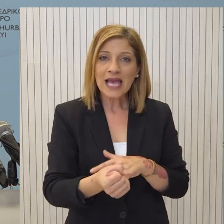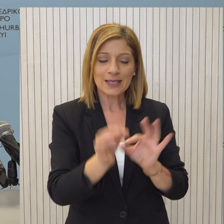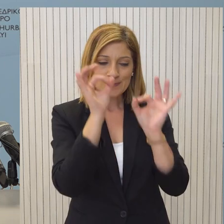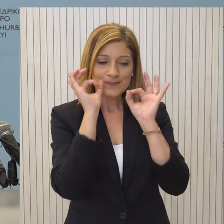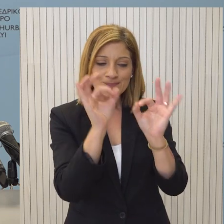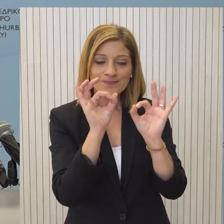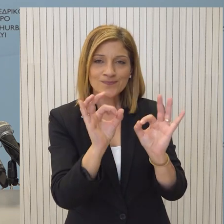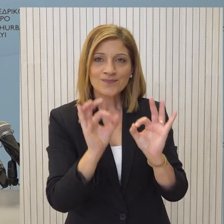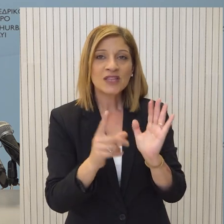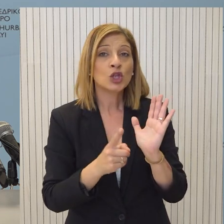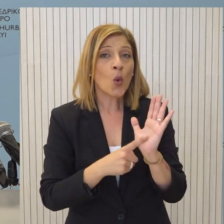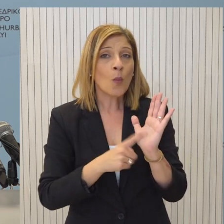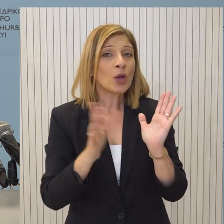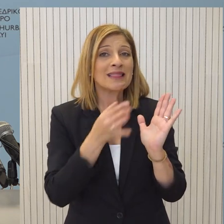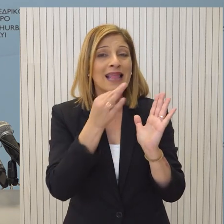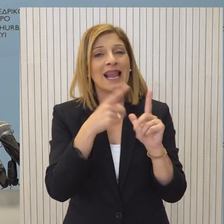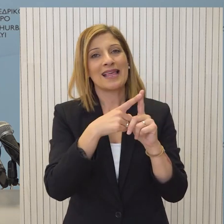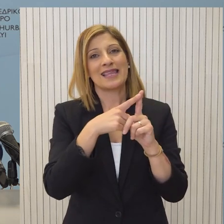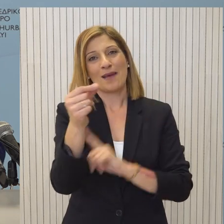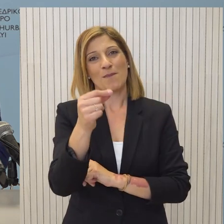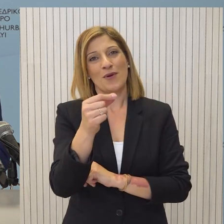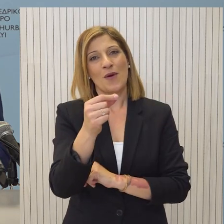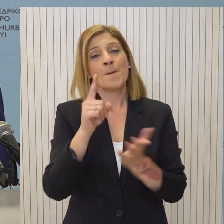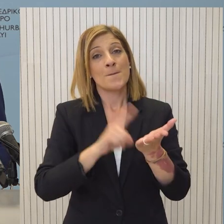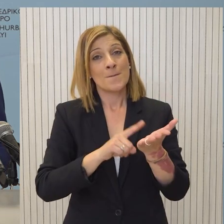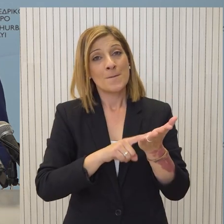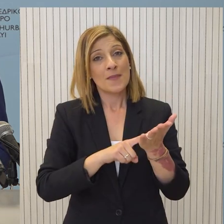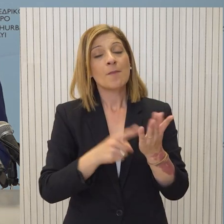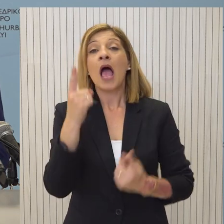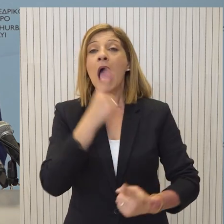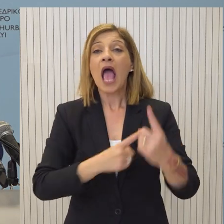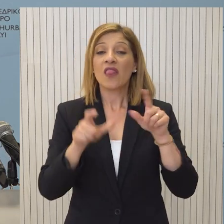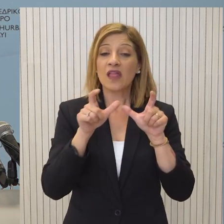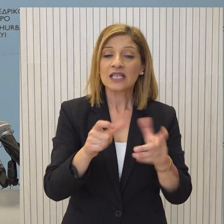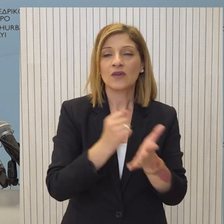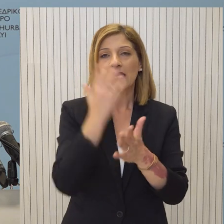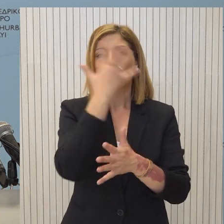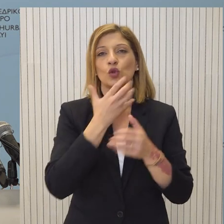συγκεκριμένες πρόνες της νομοθεσίας που πρέπει να άπτονται ζητημάτων εθνικής ασφάλειας ή τρομοκρατίας.